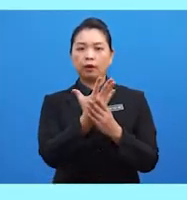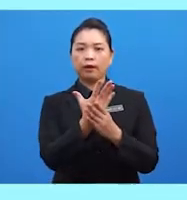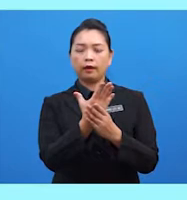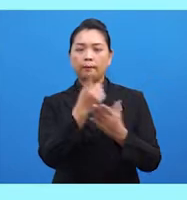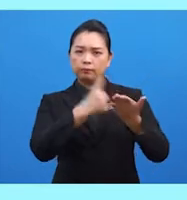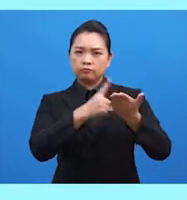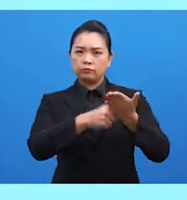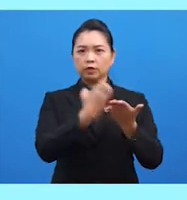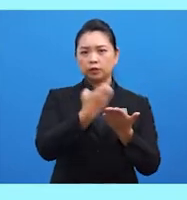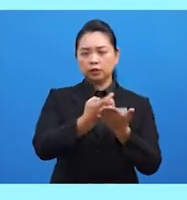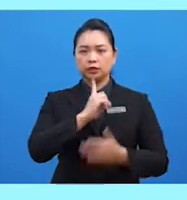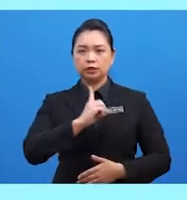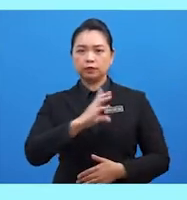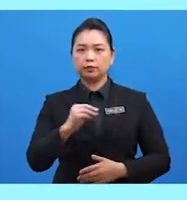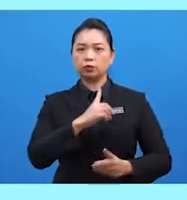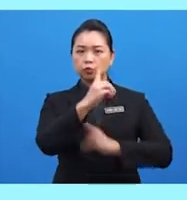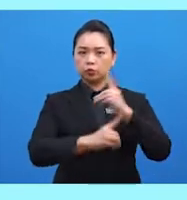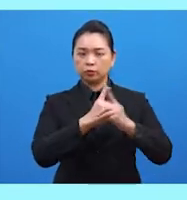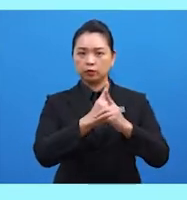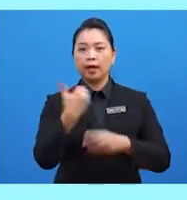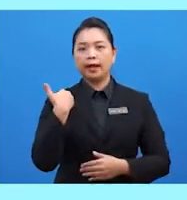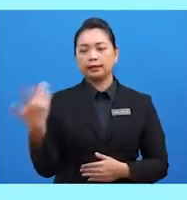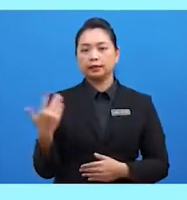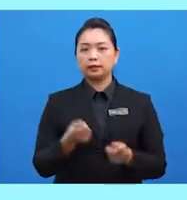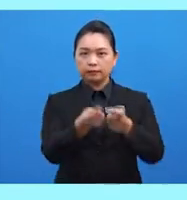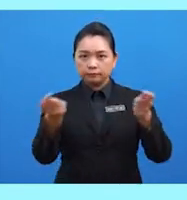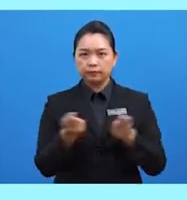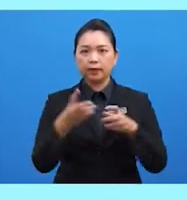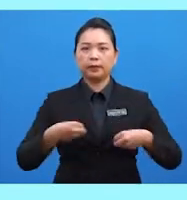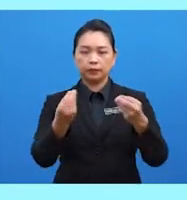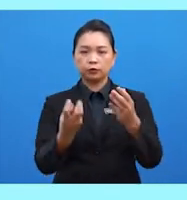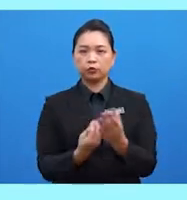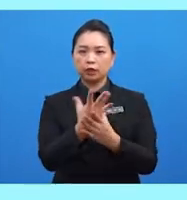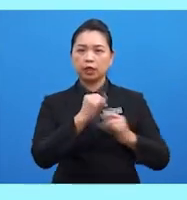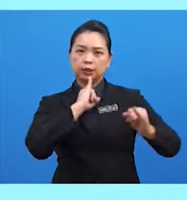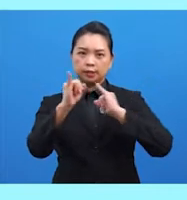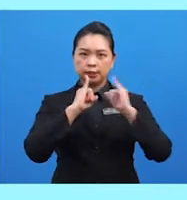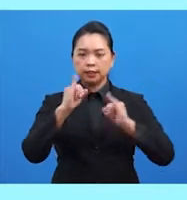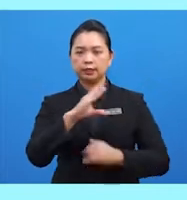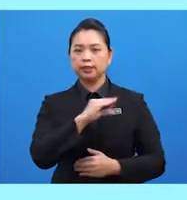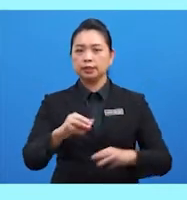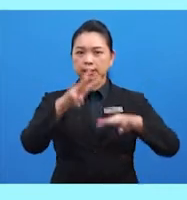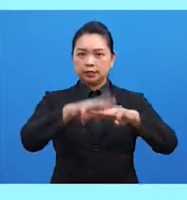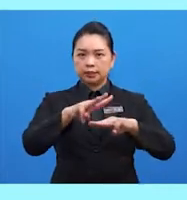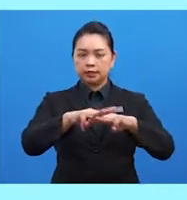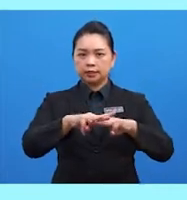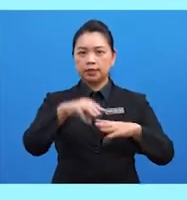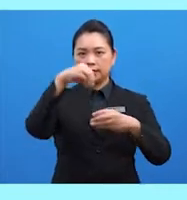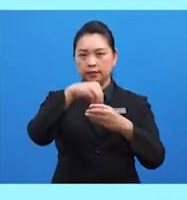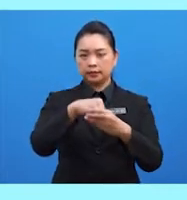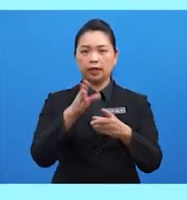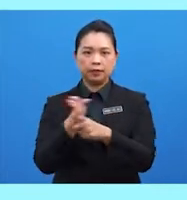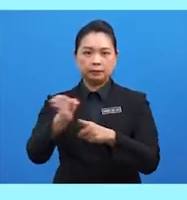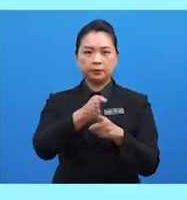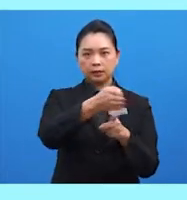Islam Sedunia WIEF merupakan platform bagi mewujudkan interaksi dan